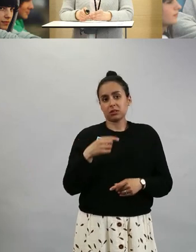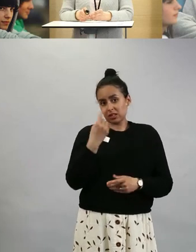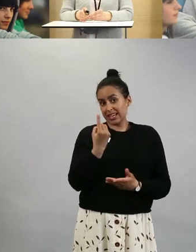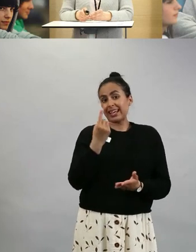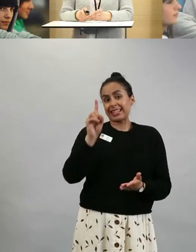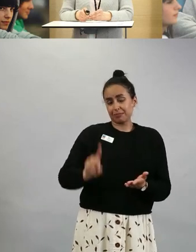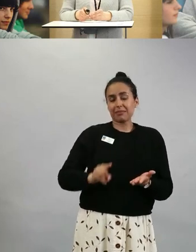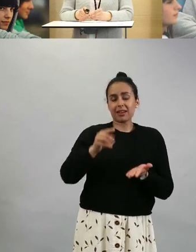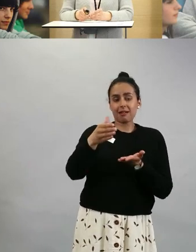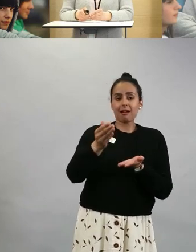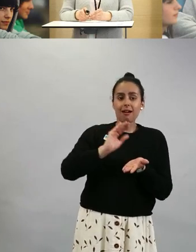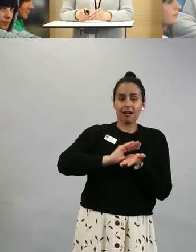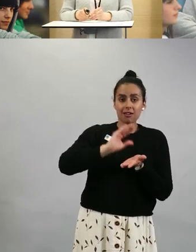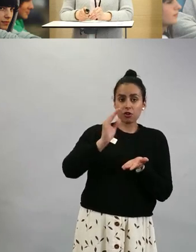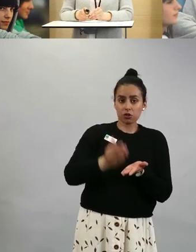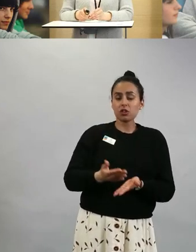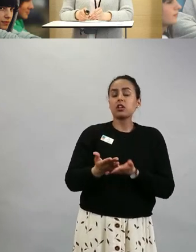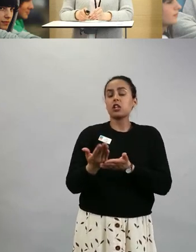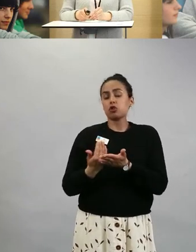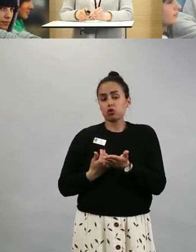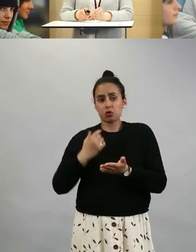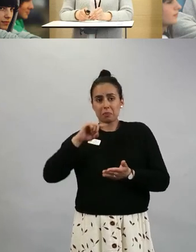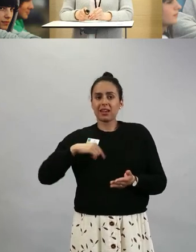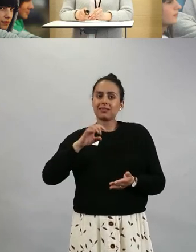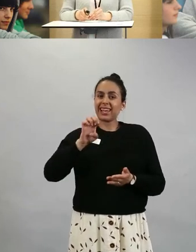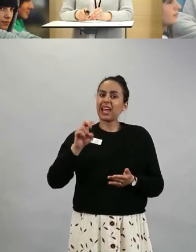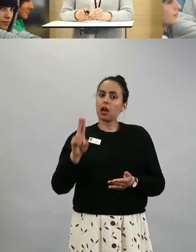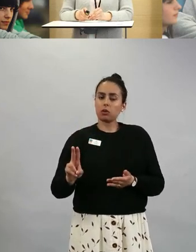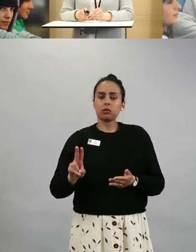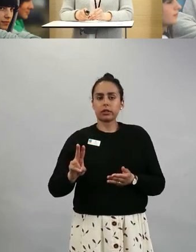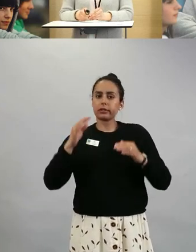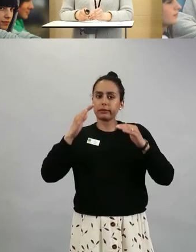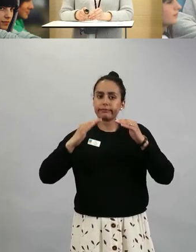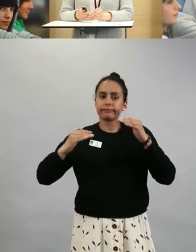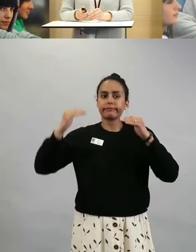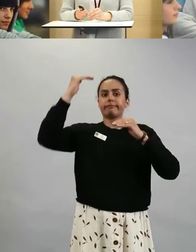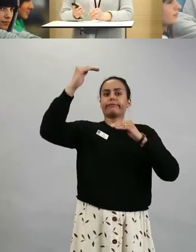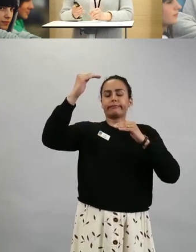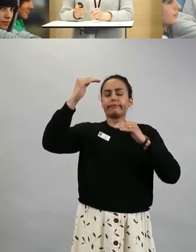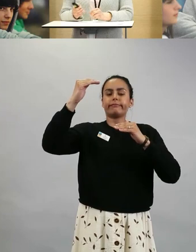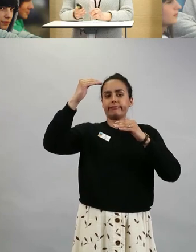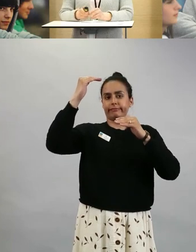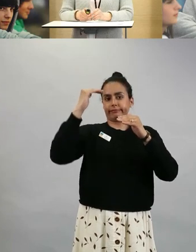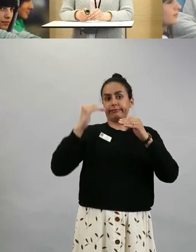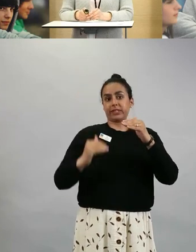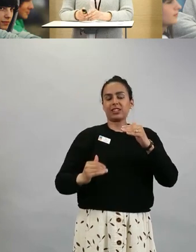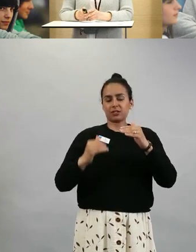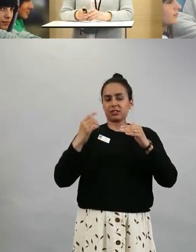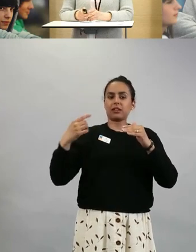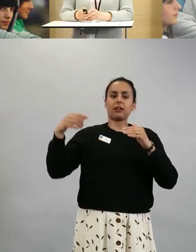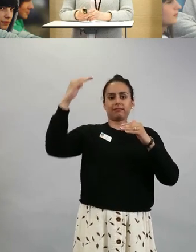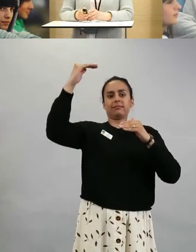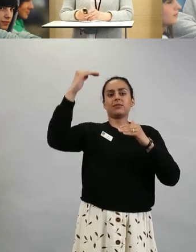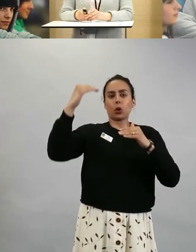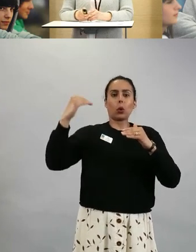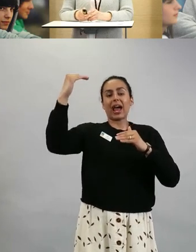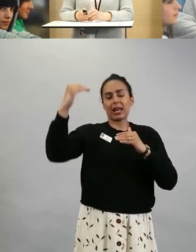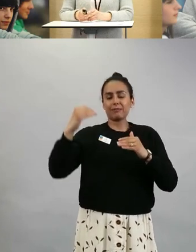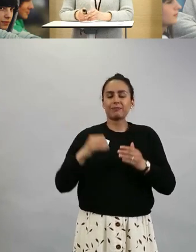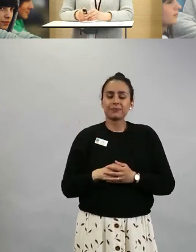takia me ollaankin nyt sitten EUn ihan kärkikastia. Sitten kun katsoo näitä